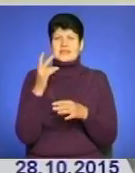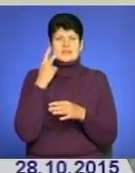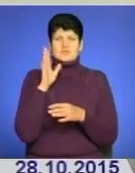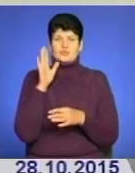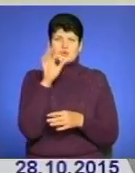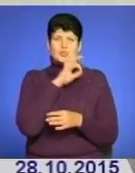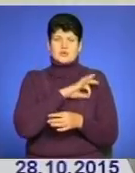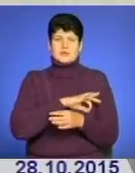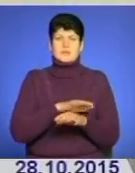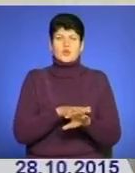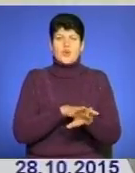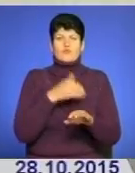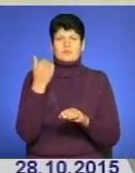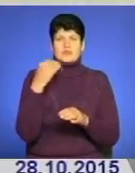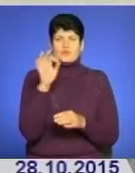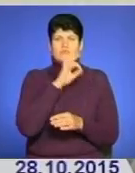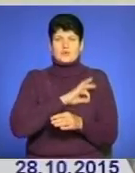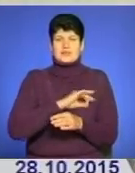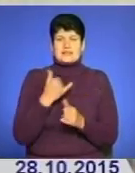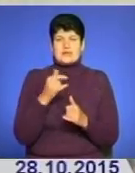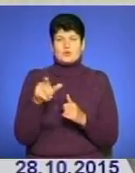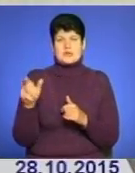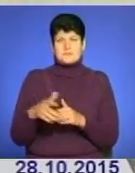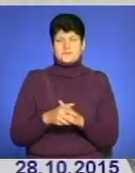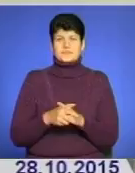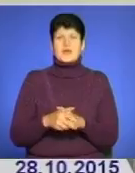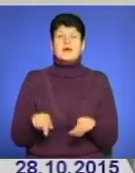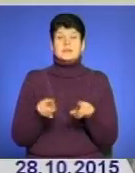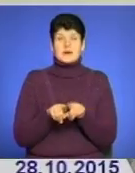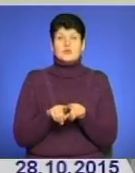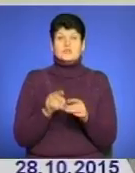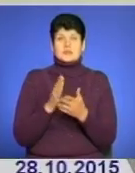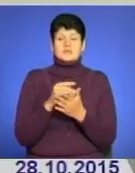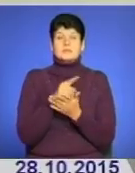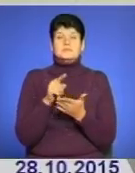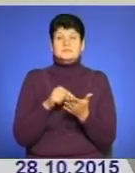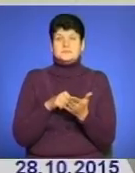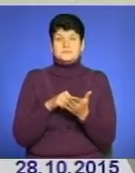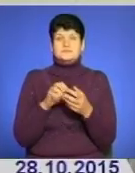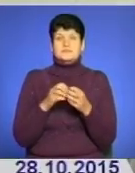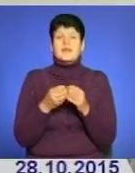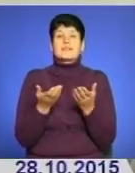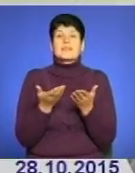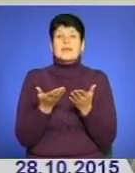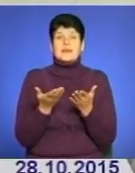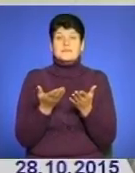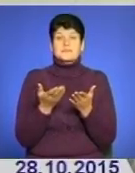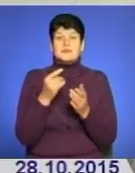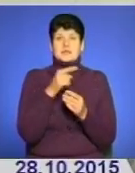корисне при тривалому їхньому використанні для людей. А також постає наступна проблема, де ці лампочки